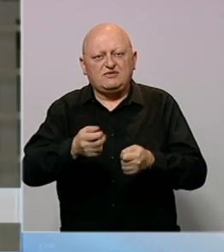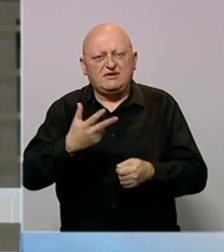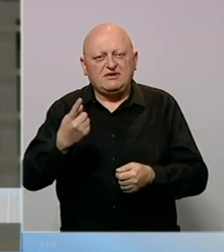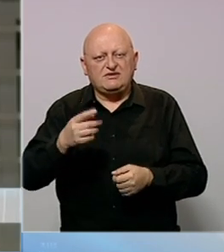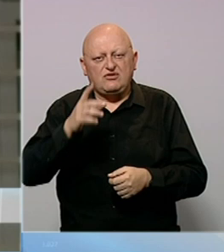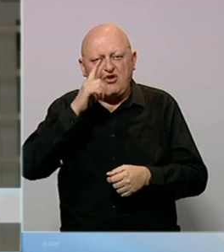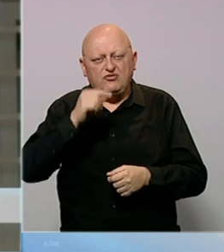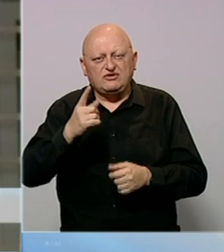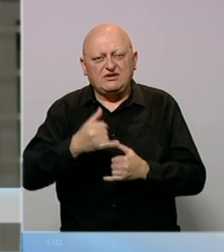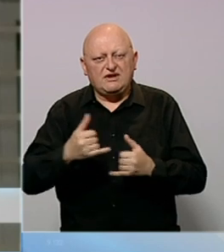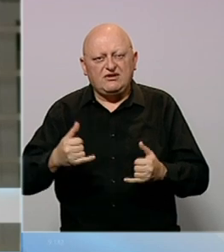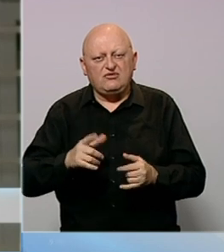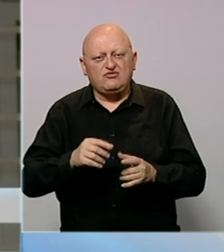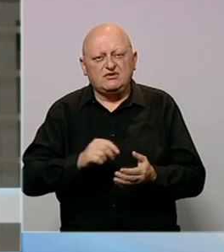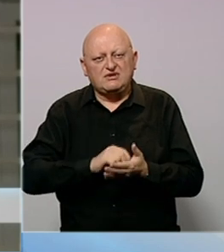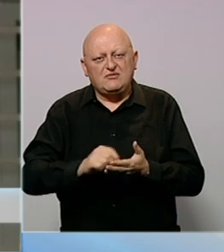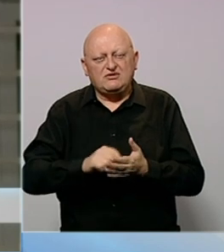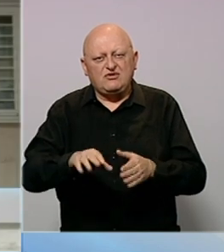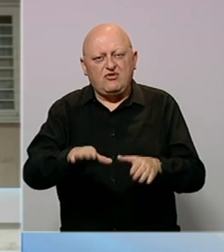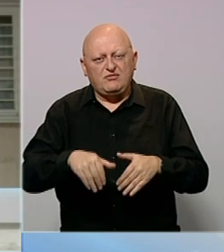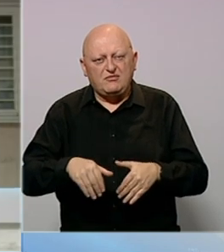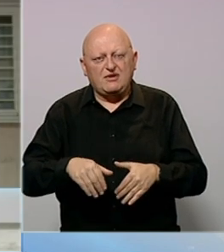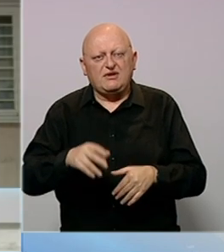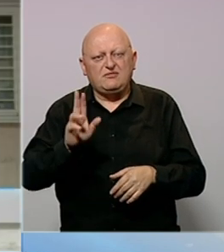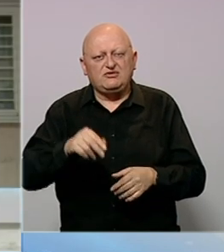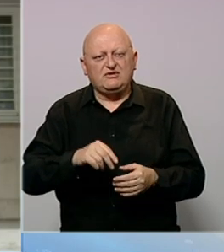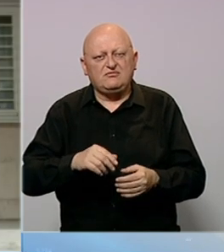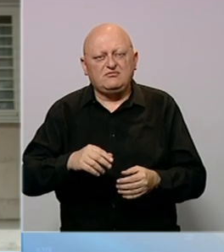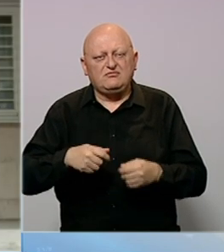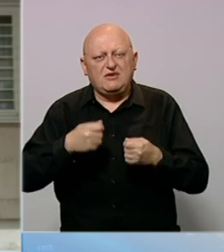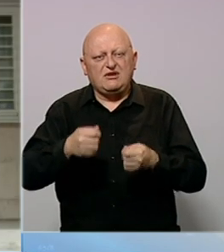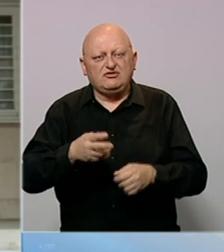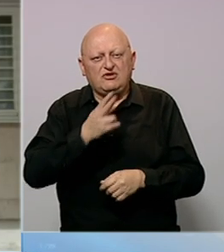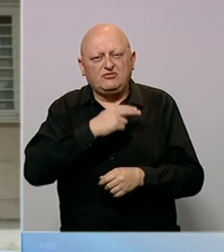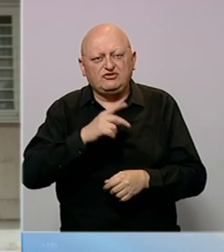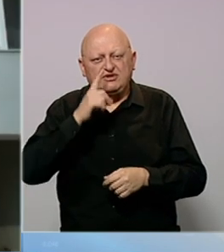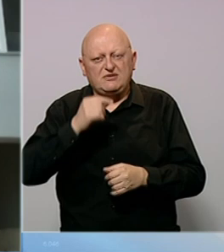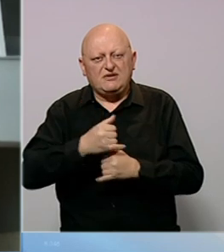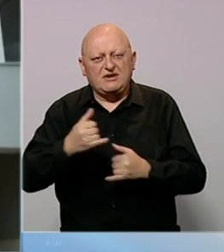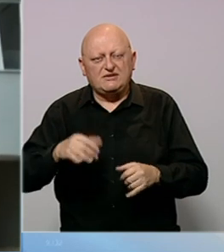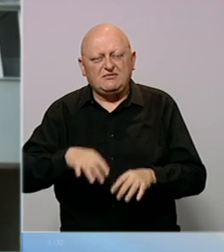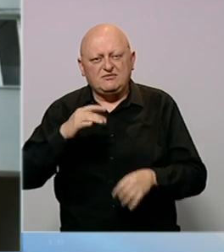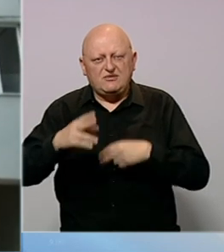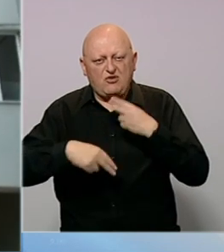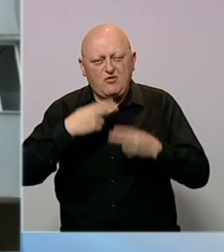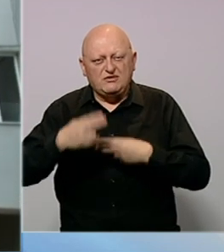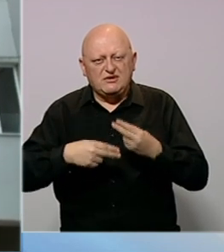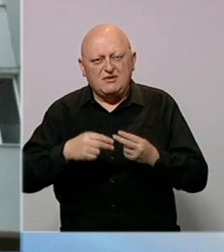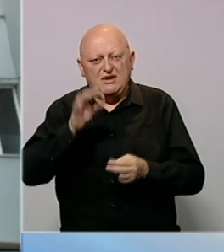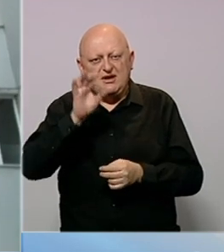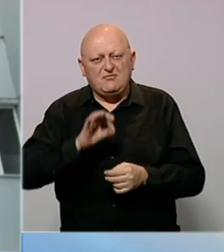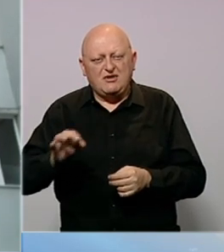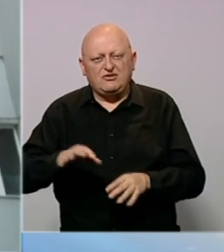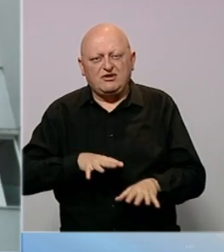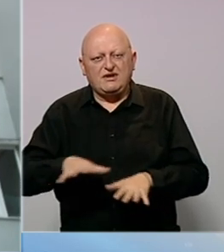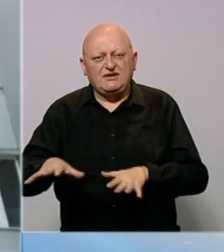u 31. opštinu i grad. Uz zapisniku oprimo predaj bit će predani nadležnim opštinskim i gradskim izbornim komisijama.